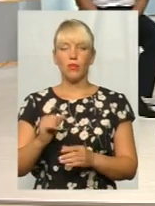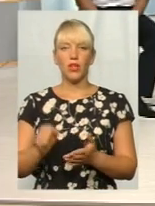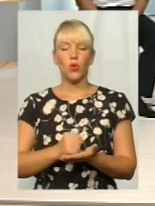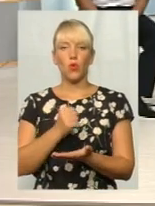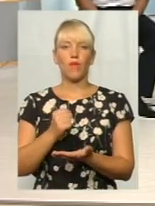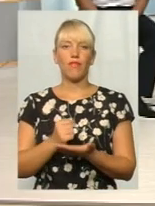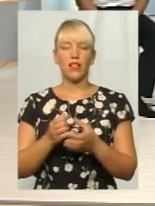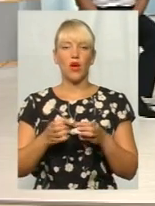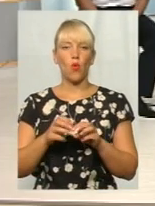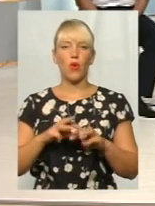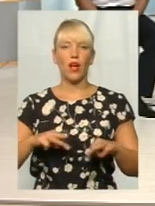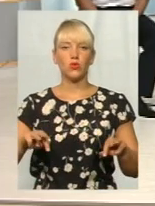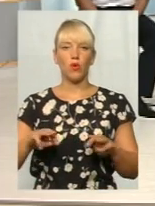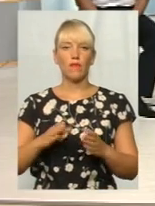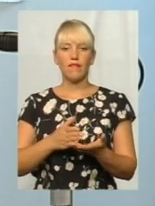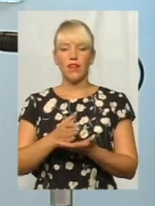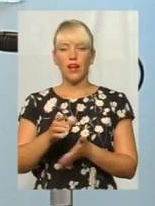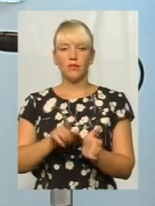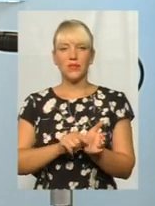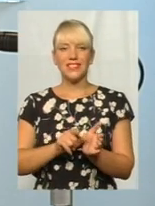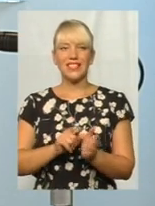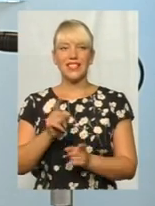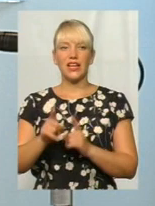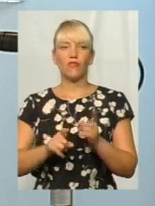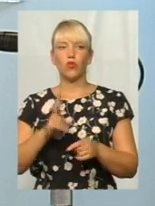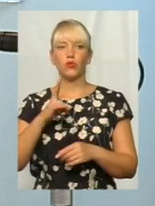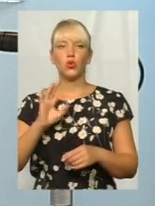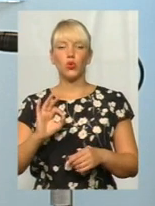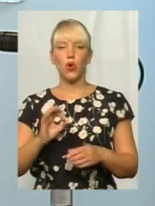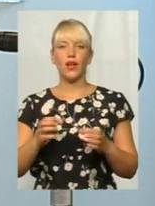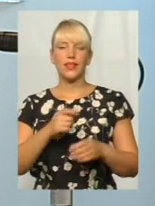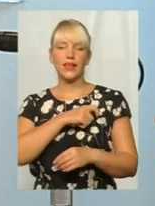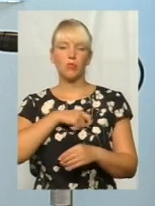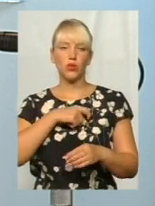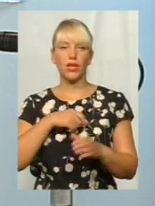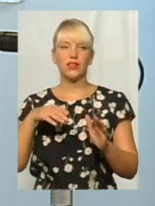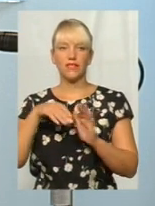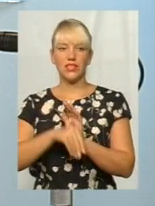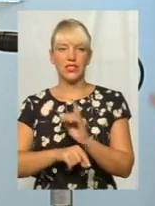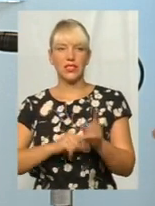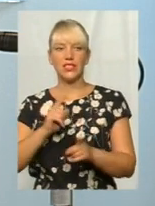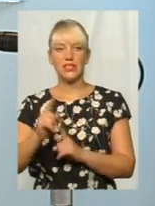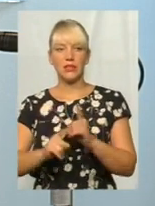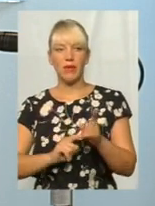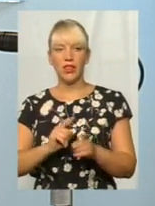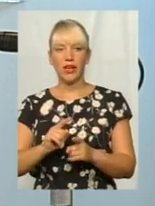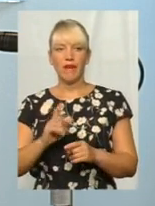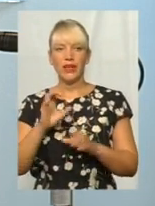урядовий варіант пенсійної реформи, але депутати винесли ряд, мабуть, змін все-таки в